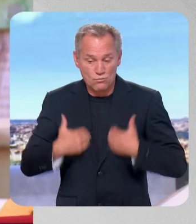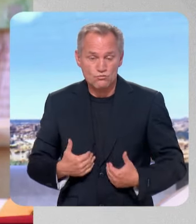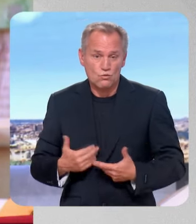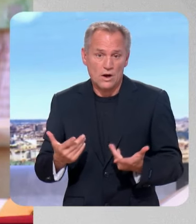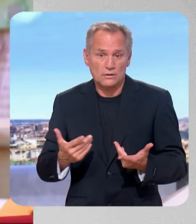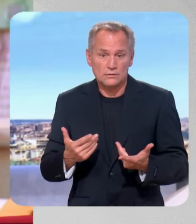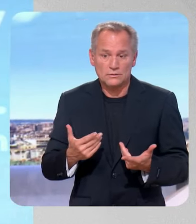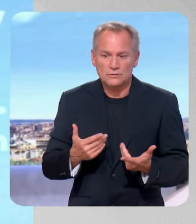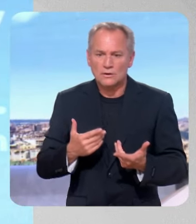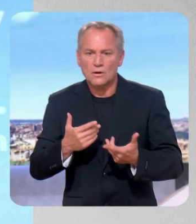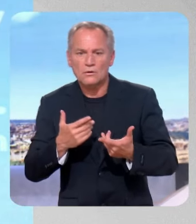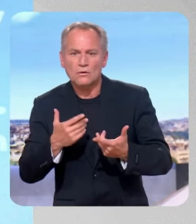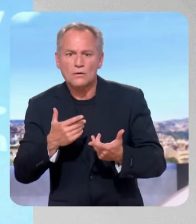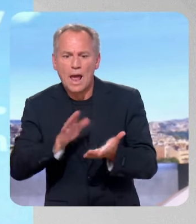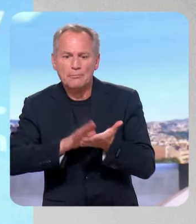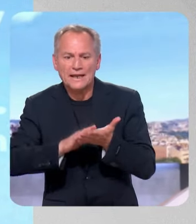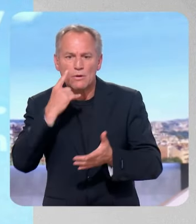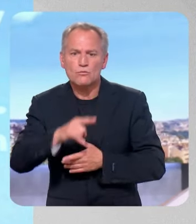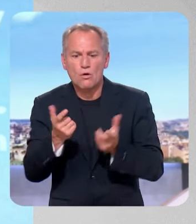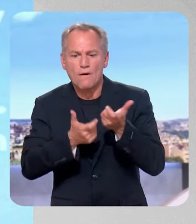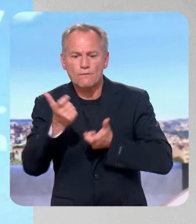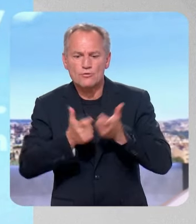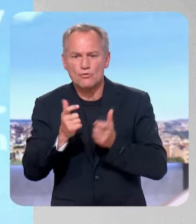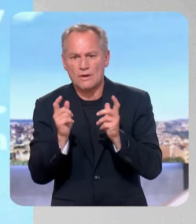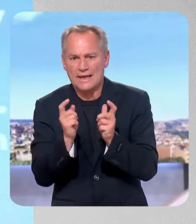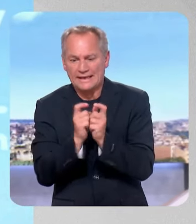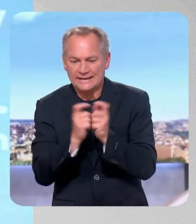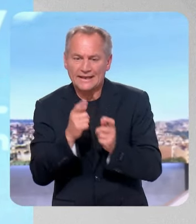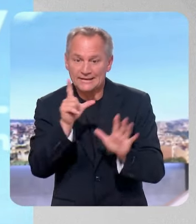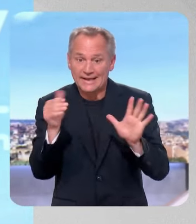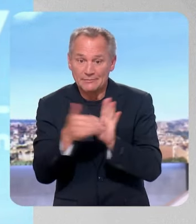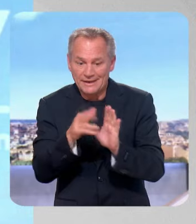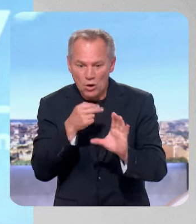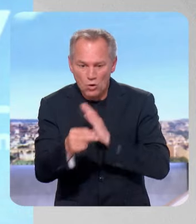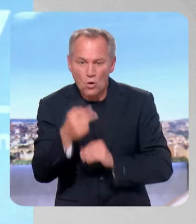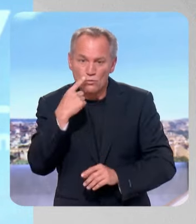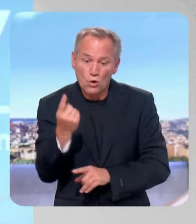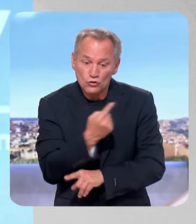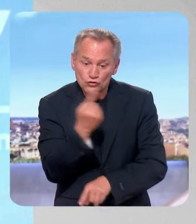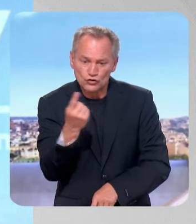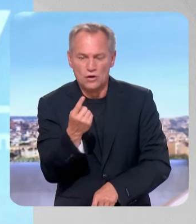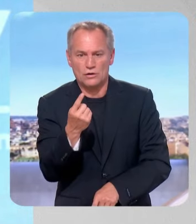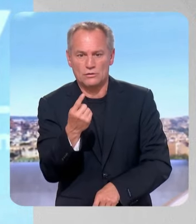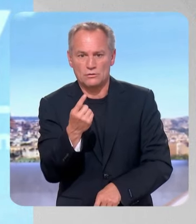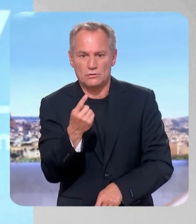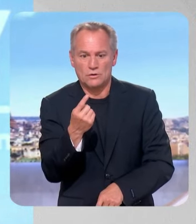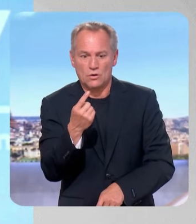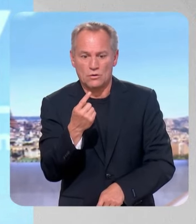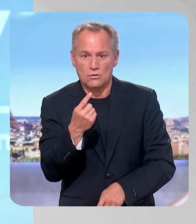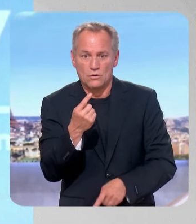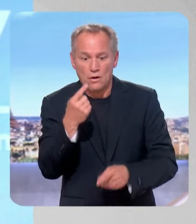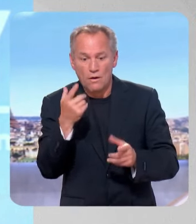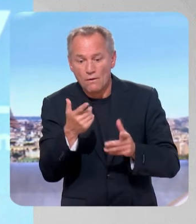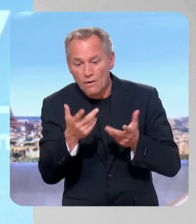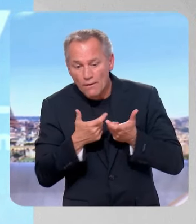réserver le bonus sur les véhicules électriques. Il faut aller jusqu'à 7000 euros. C'est quand même très important. Uniquement aux voitures qui respectent les normes environnementales les plus strictes,